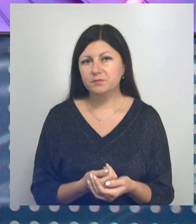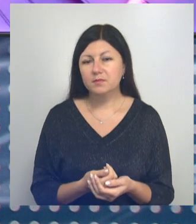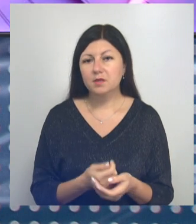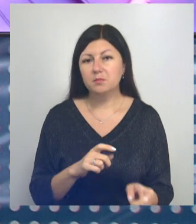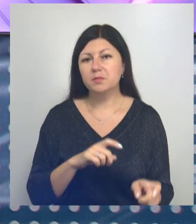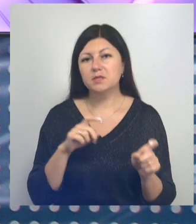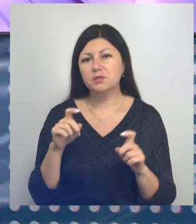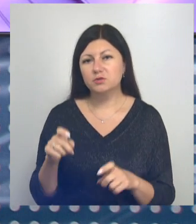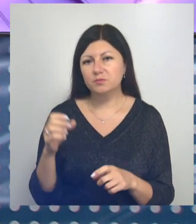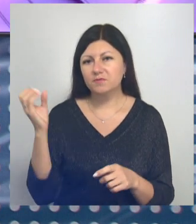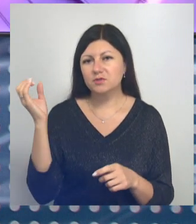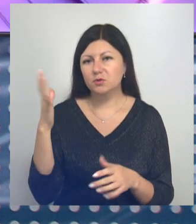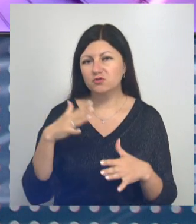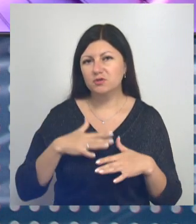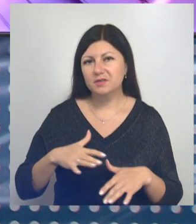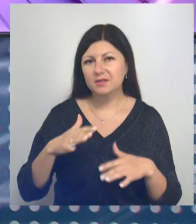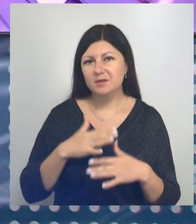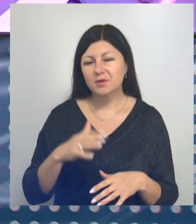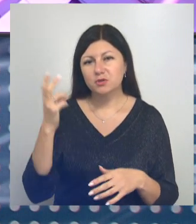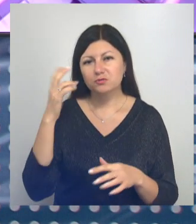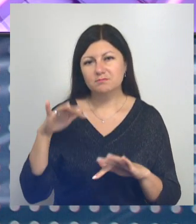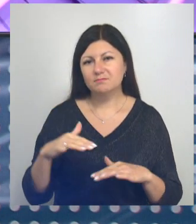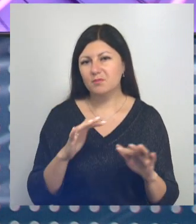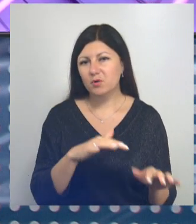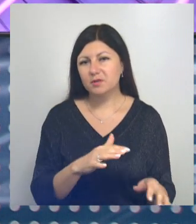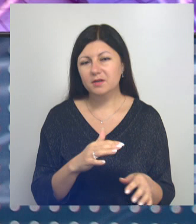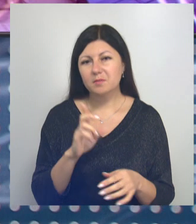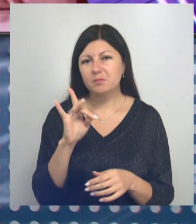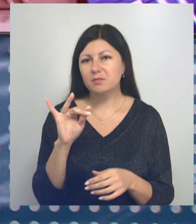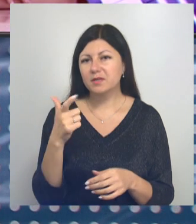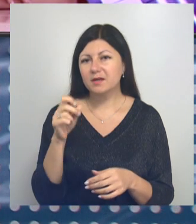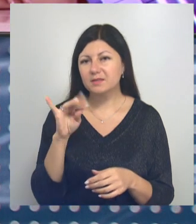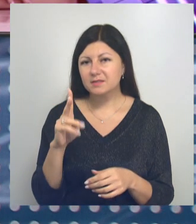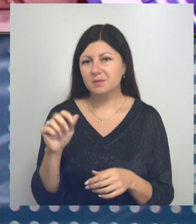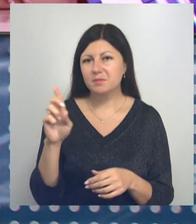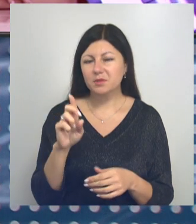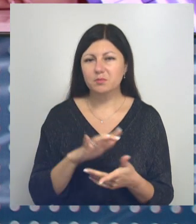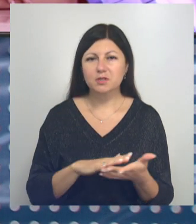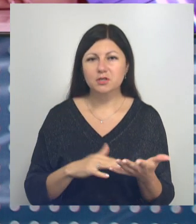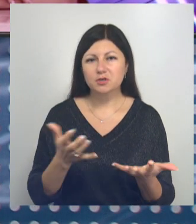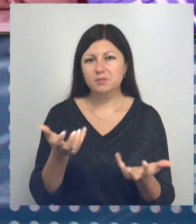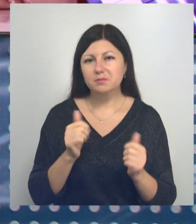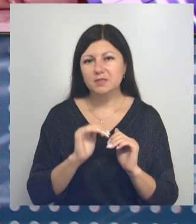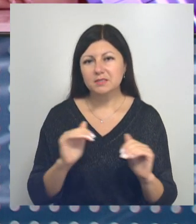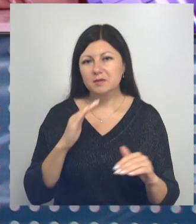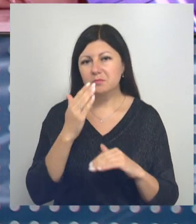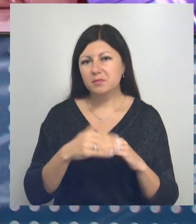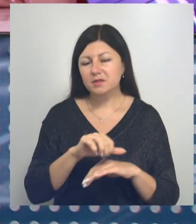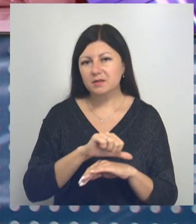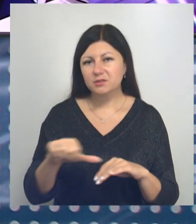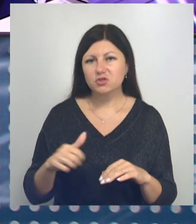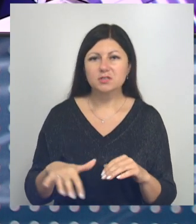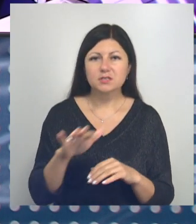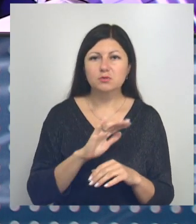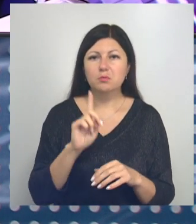Перенесемся в Солнечный Крым, на побережье Черного моря. Бригантина Белогория продолжает принимать детей с приграничных территорий, где